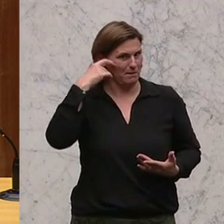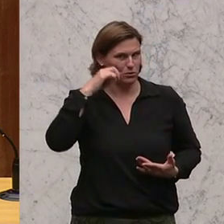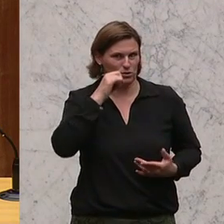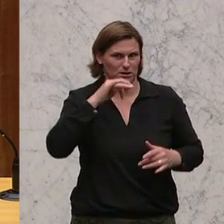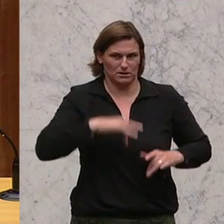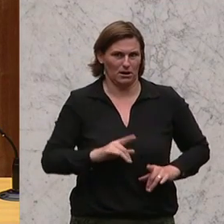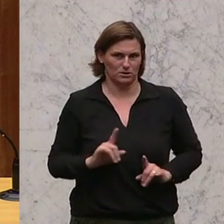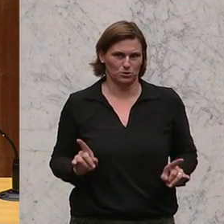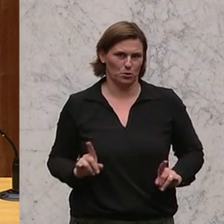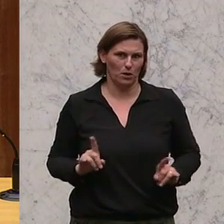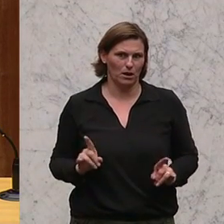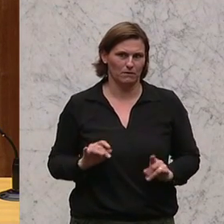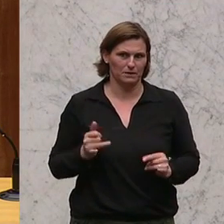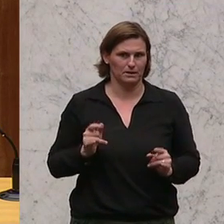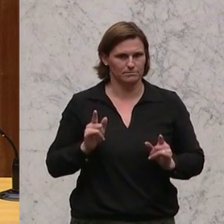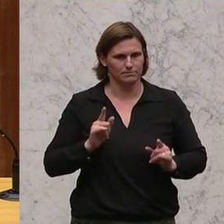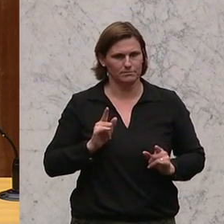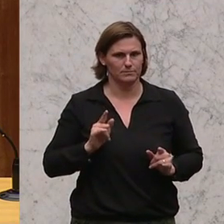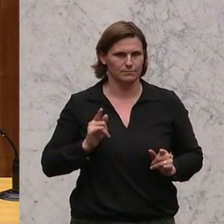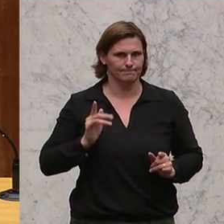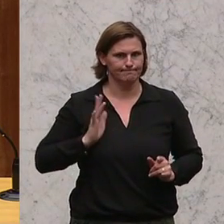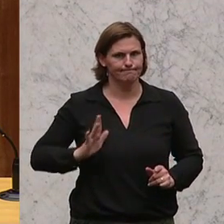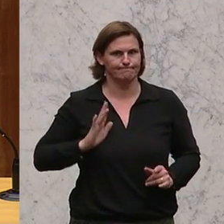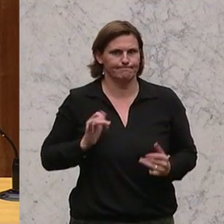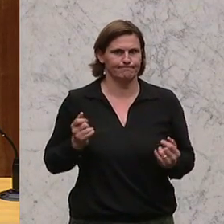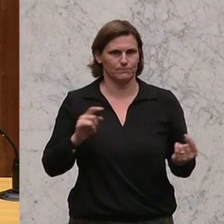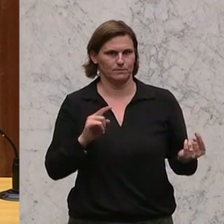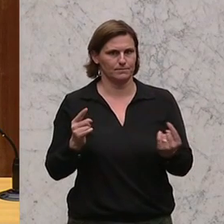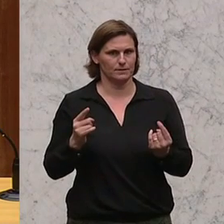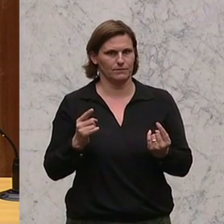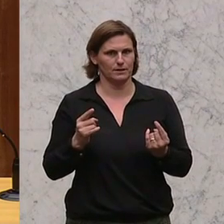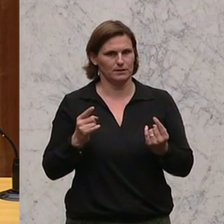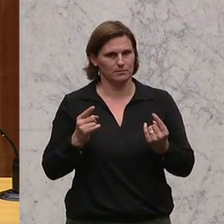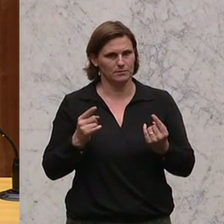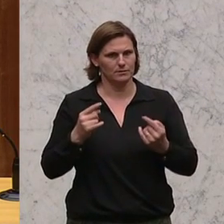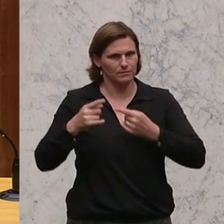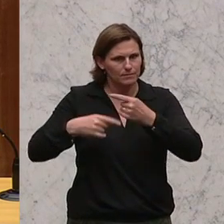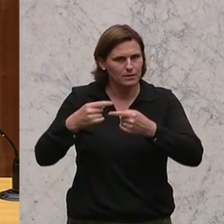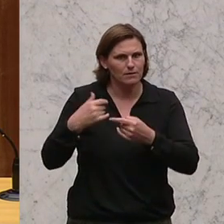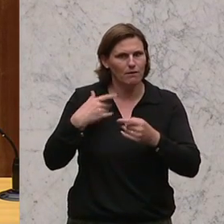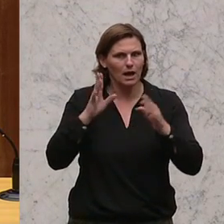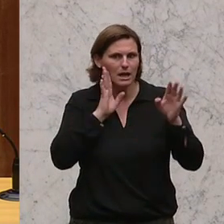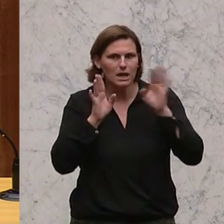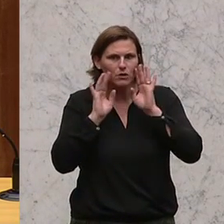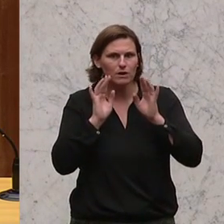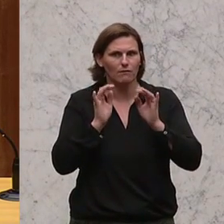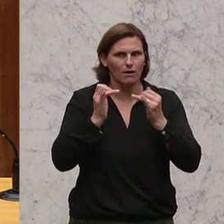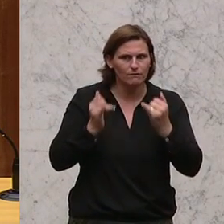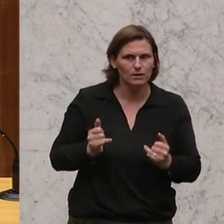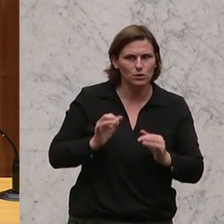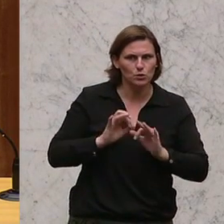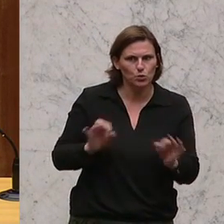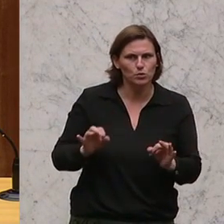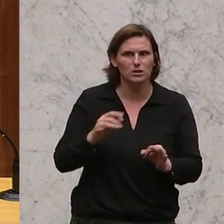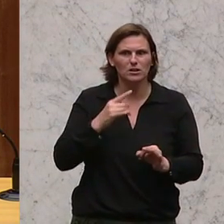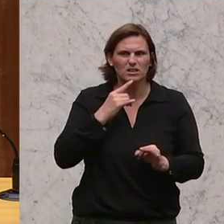nichts verloren haben in einer zivilisierten Debatte. Gerade wenn wir daran denken, wie zivilisiertes Hearing abgelaufen ist. Wenn der Kollege Zanger sagt, der